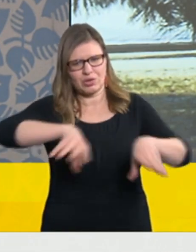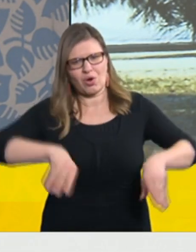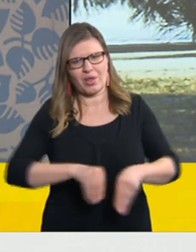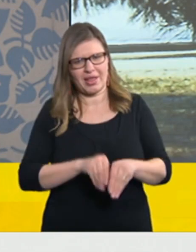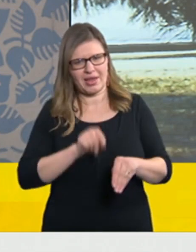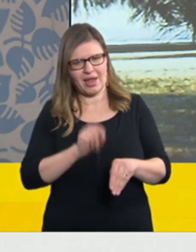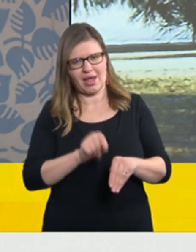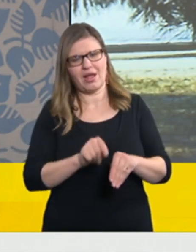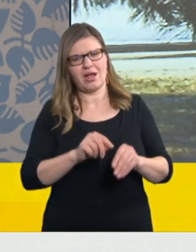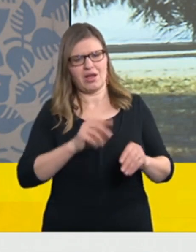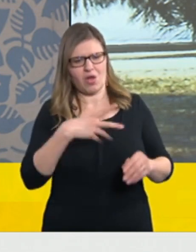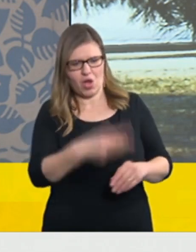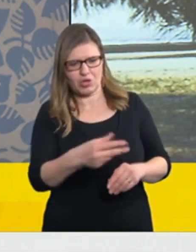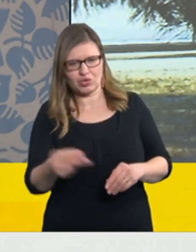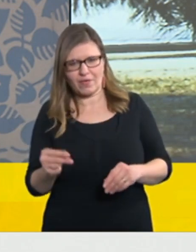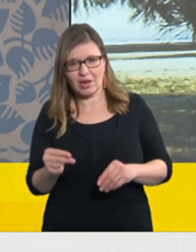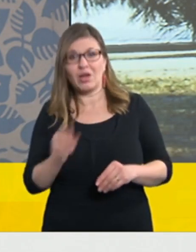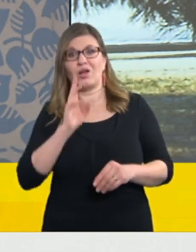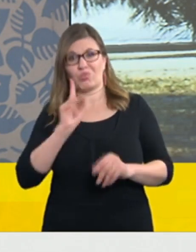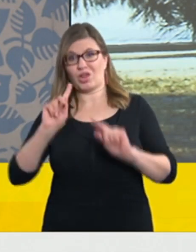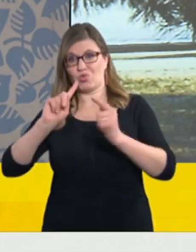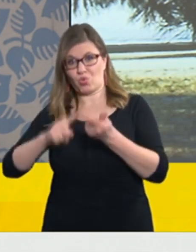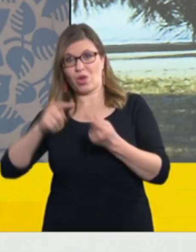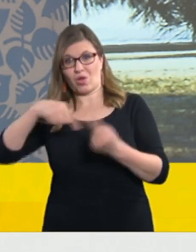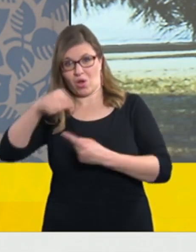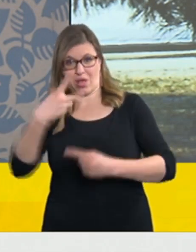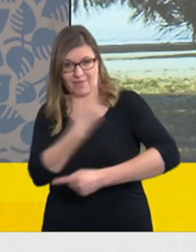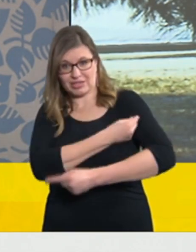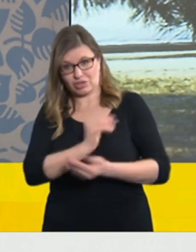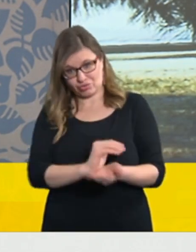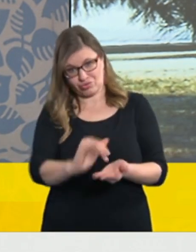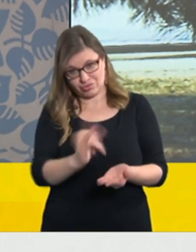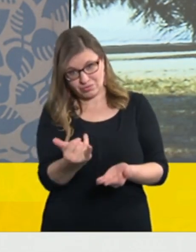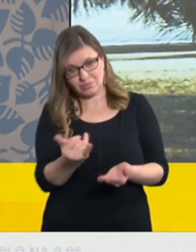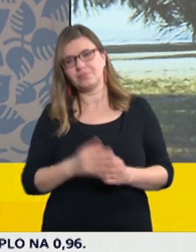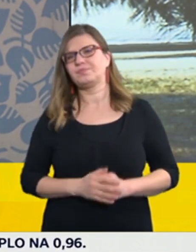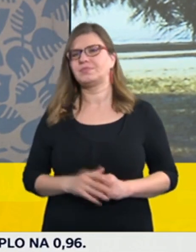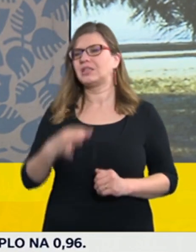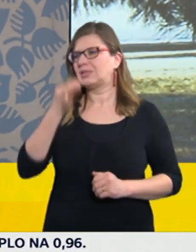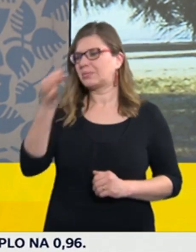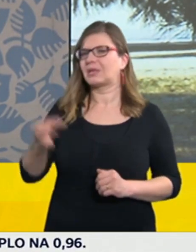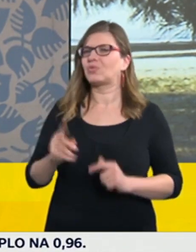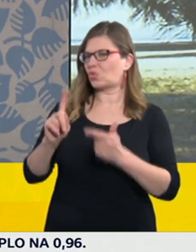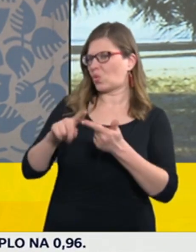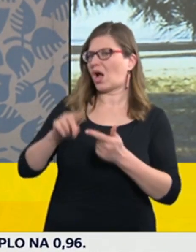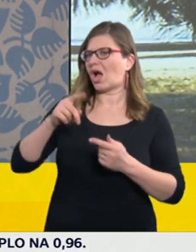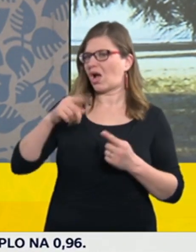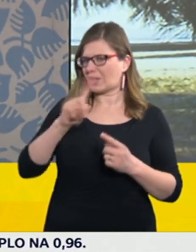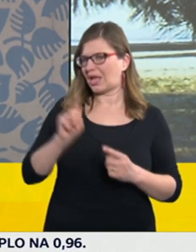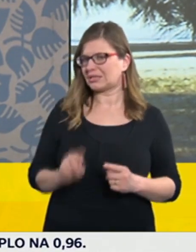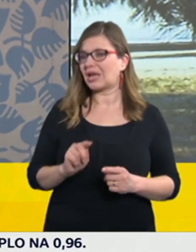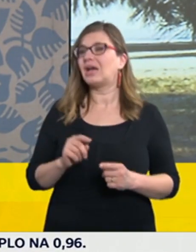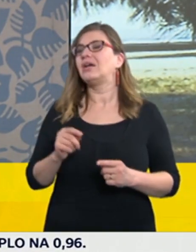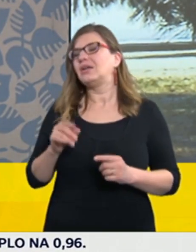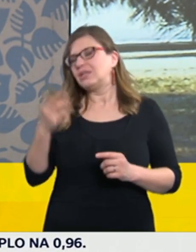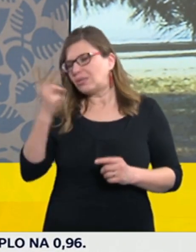Odpovím nejdříve na tu druhou otázku, jakkoliv to bylo nešťastné, že se toto stalo, tak ještě nešťastnější by bylo, kdyby